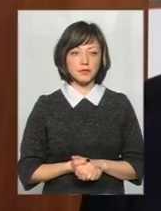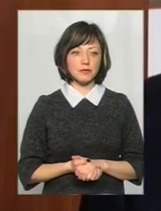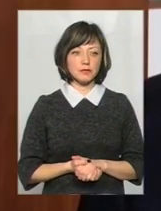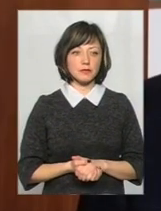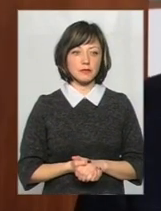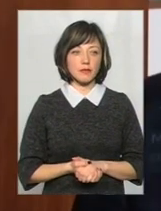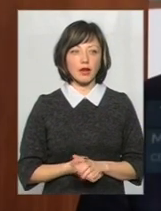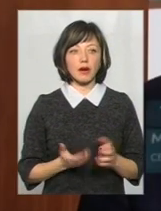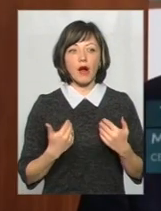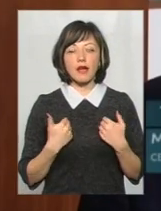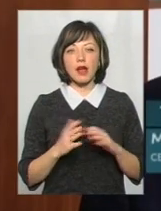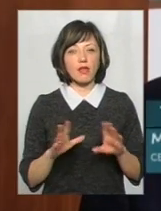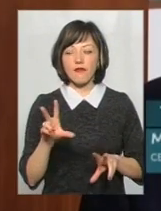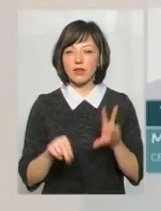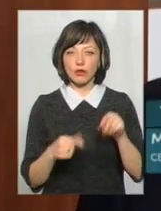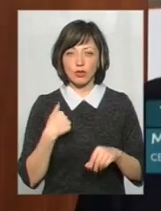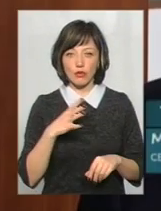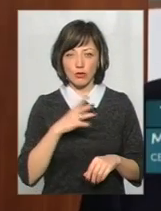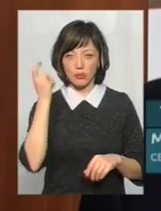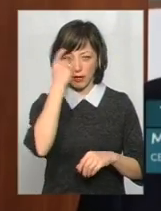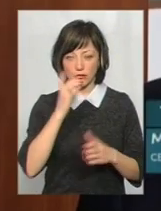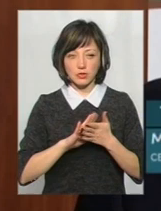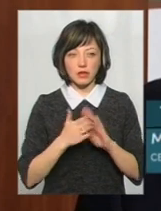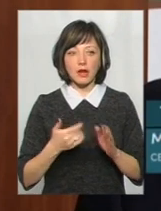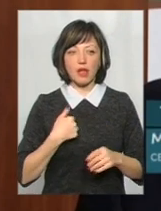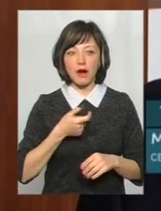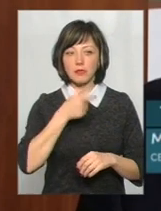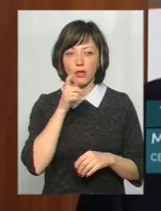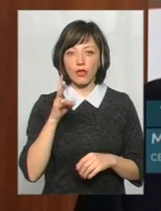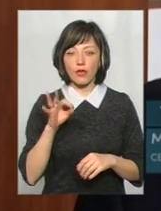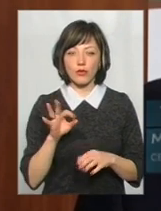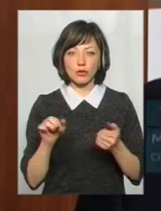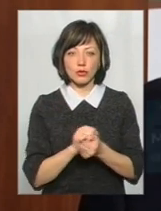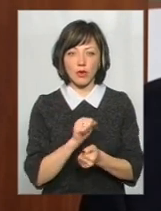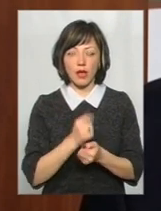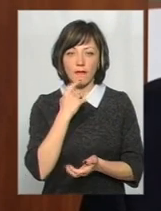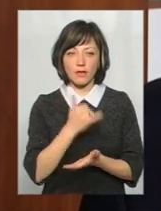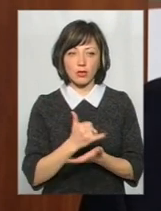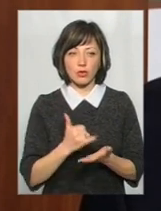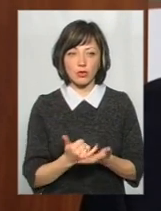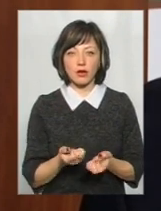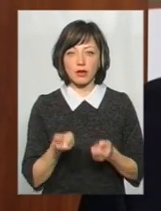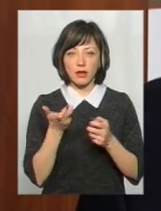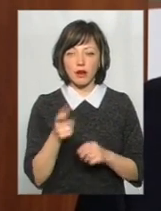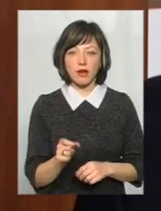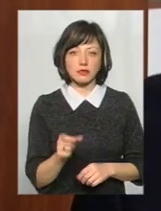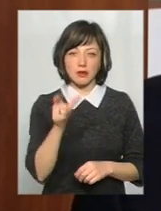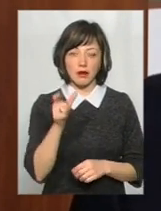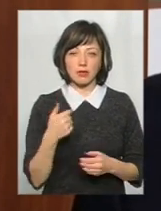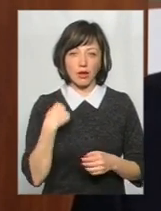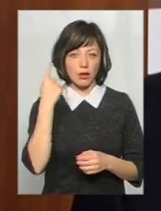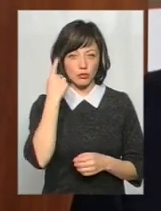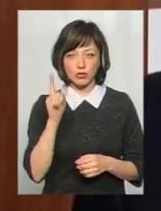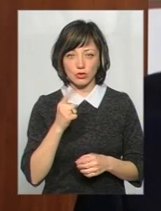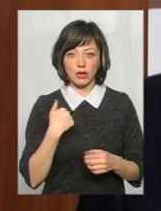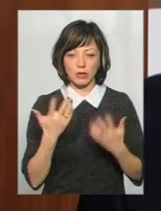Я не вважаю, що я був не тверезим у стані. Я вживав, але це було сухе вино, кілька склянок. Я думаю, що я